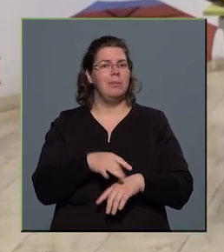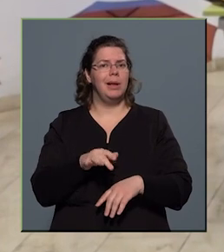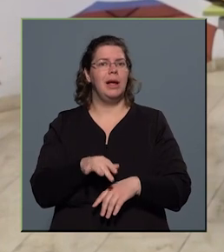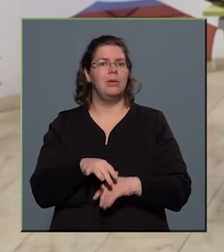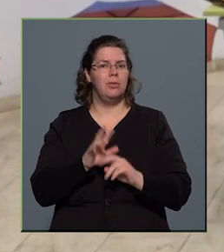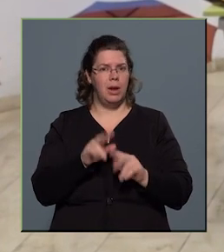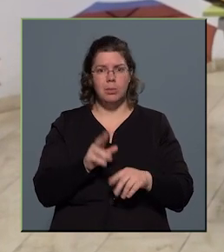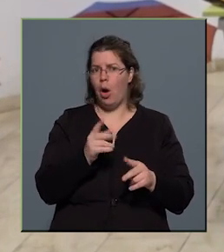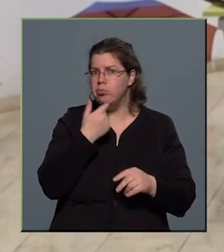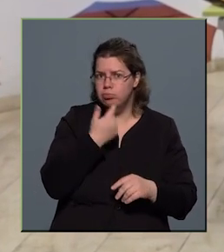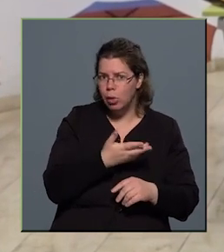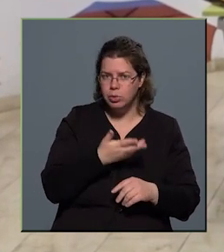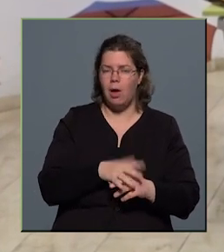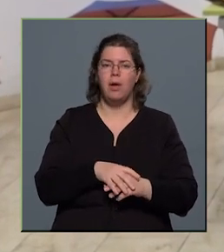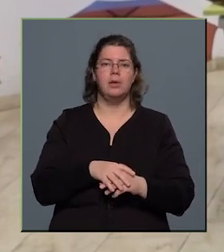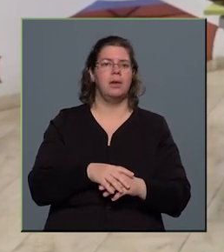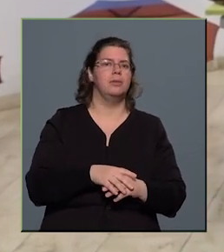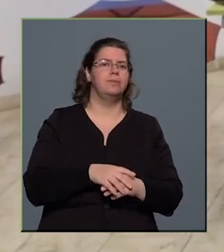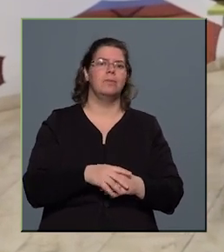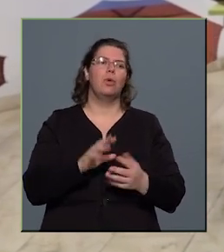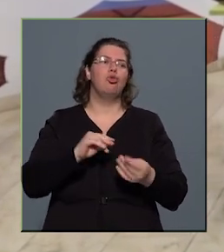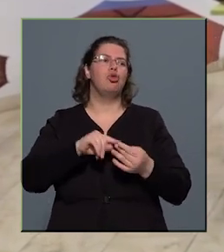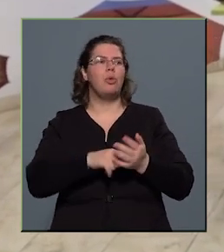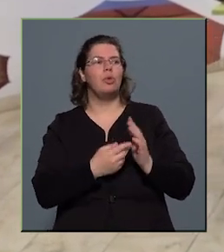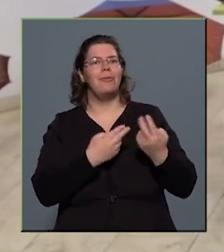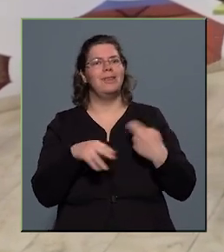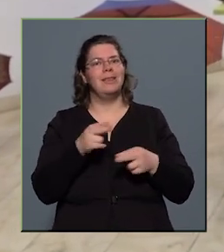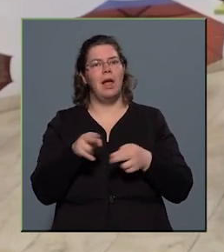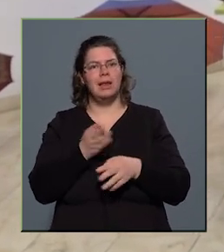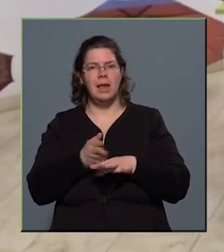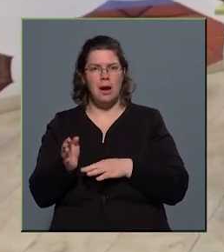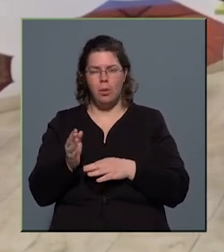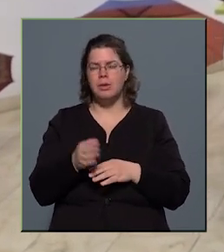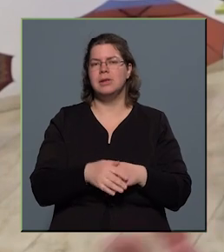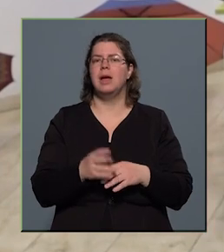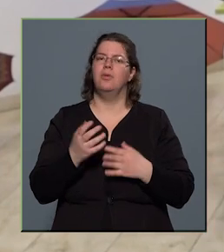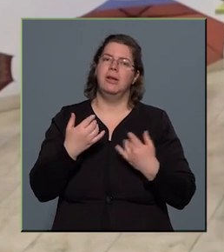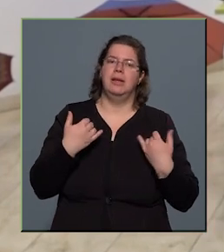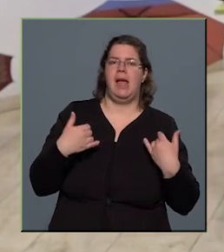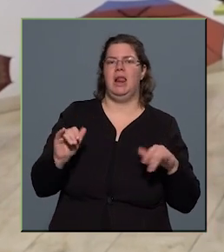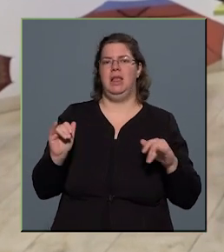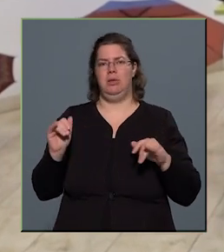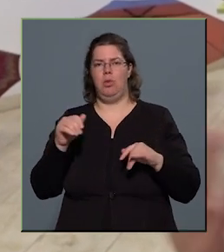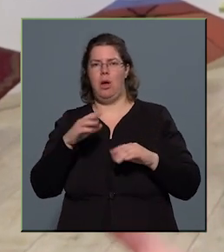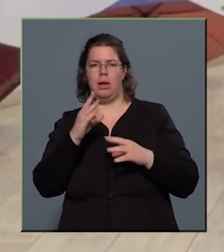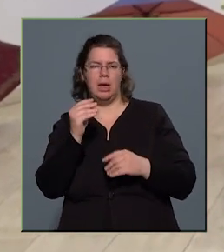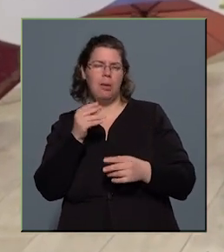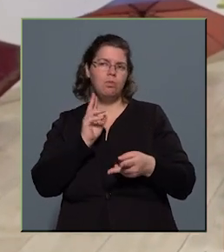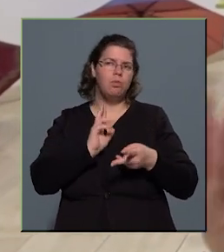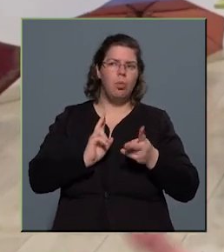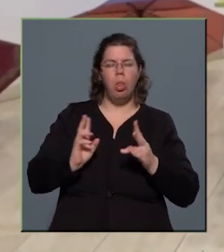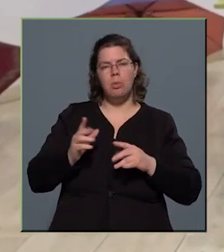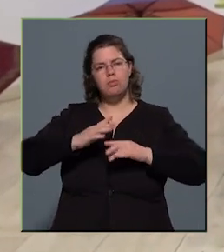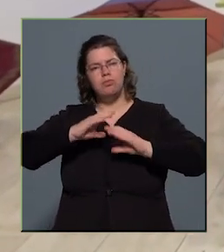szerint így, ahogy említetted, hogy sokszor visszatérek hozzá, tehát elindul a kép valamilyen módon, egy